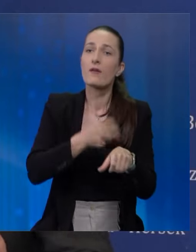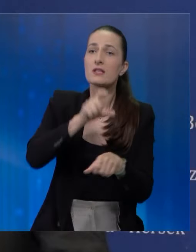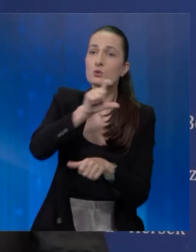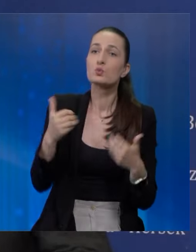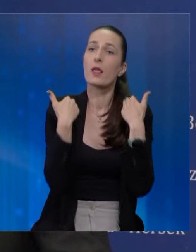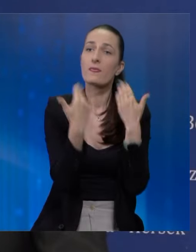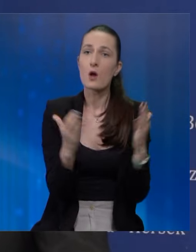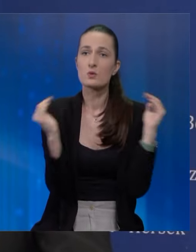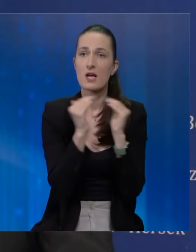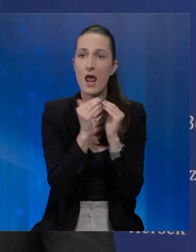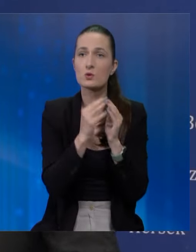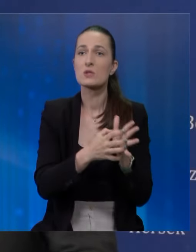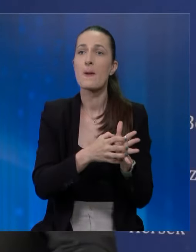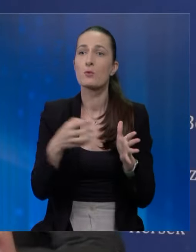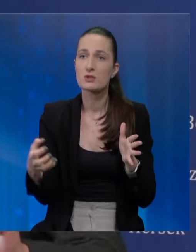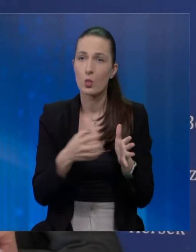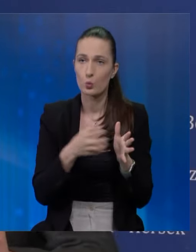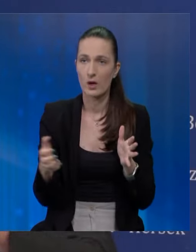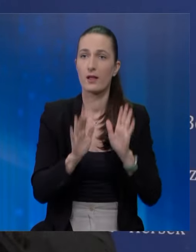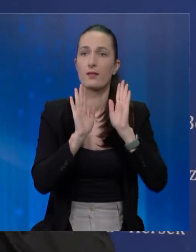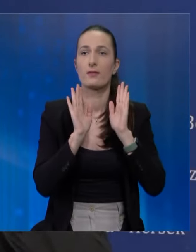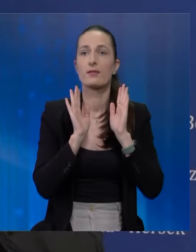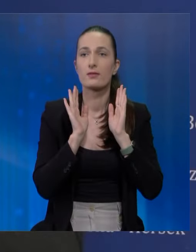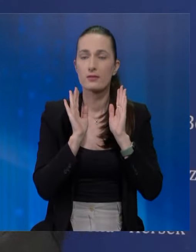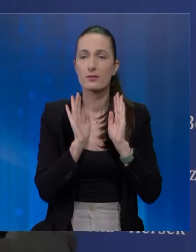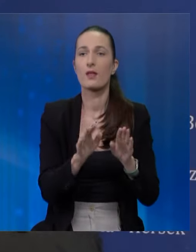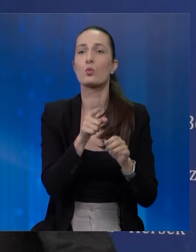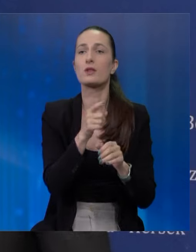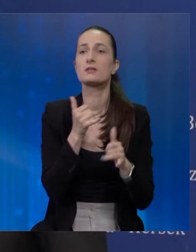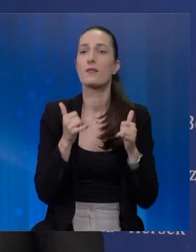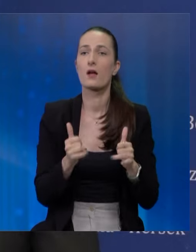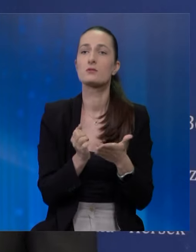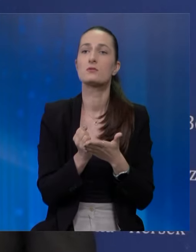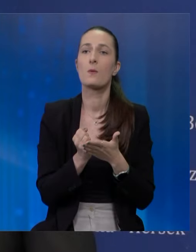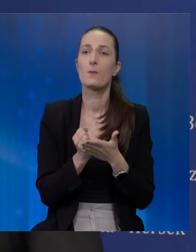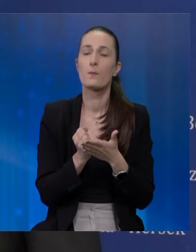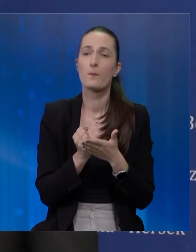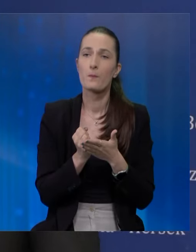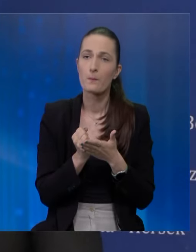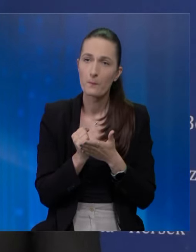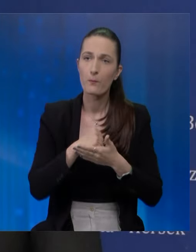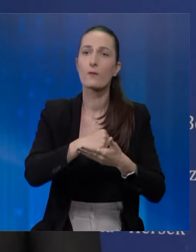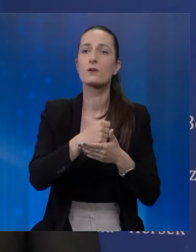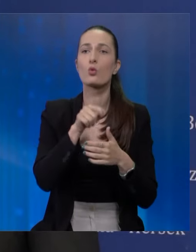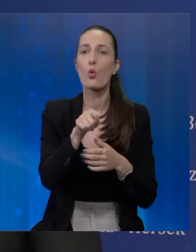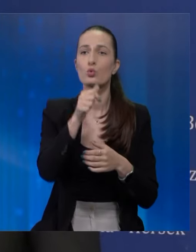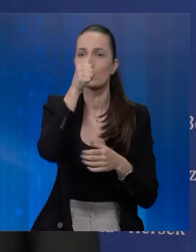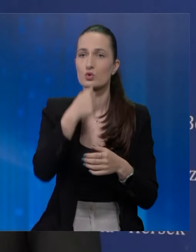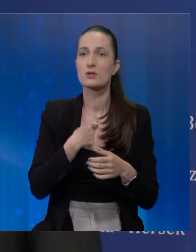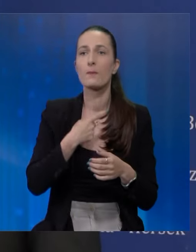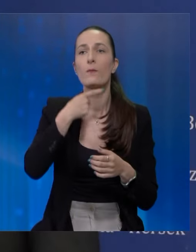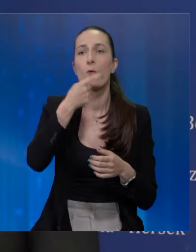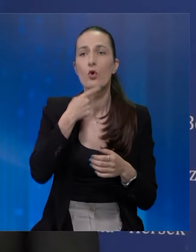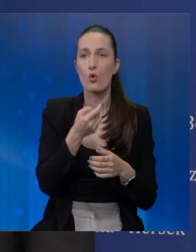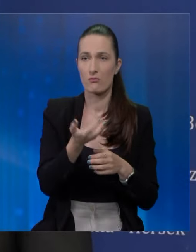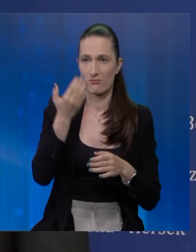centralna kontaktačka i državne institucije daju saglasnost za procedure. Tako da se danas potvrdilo ono